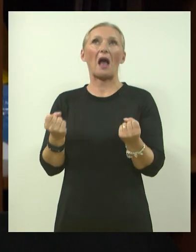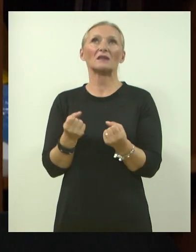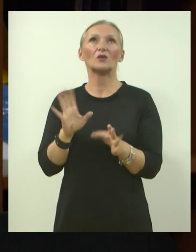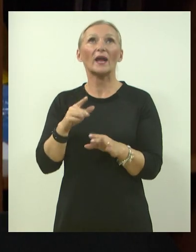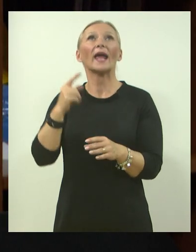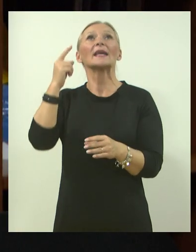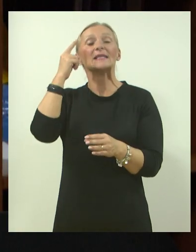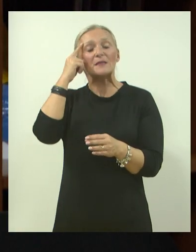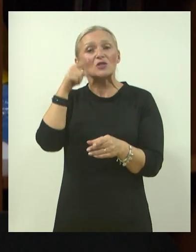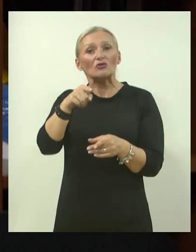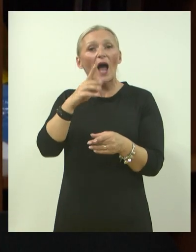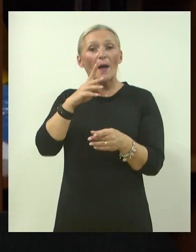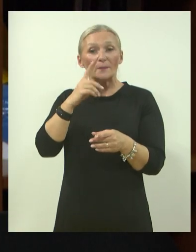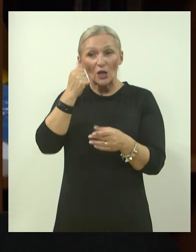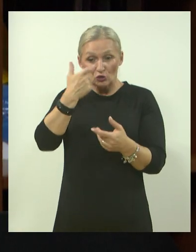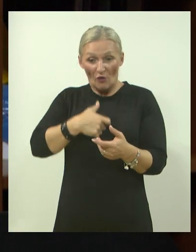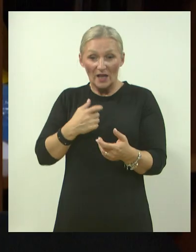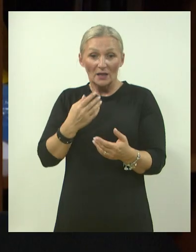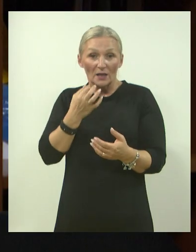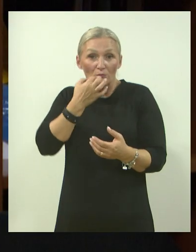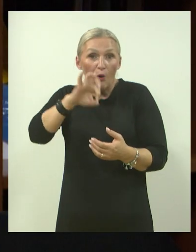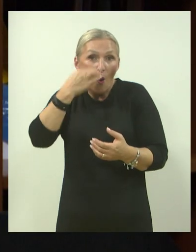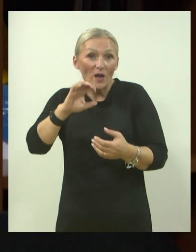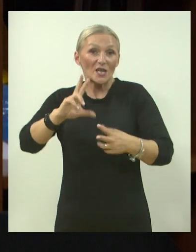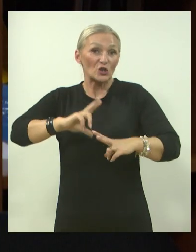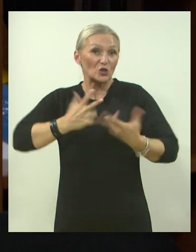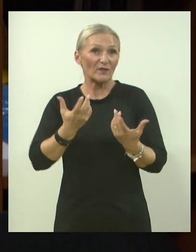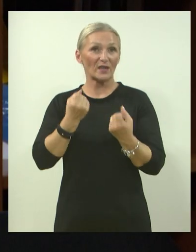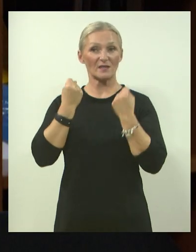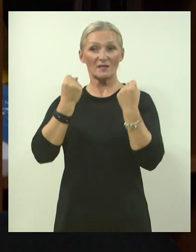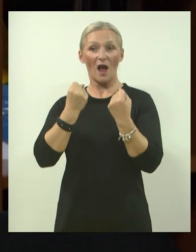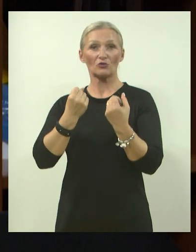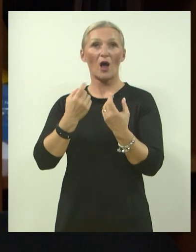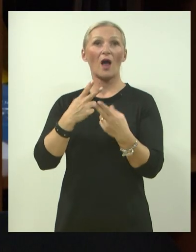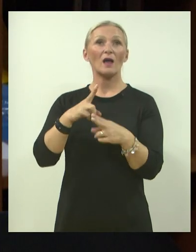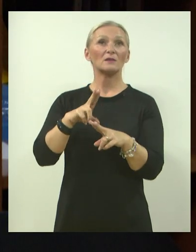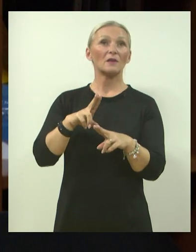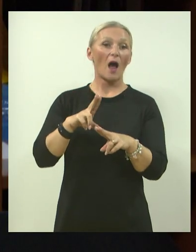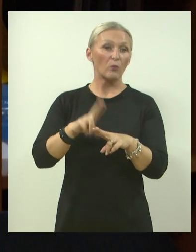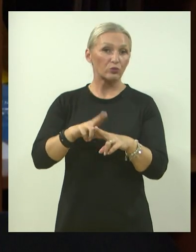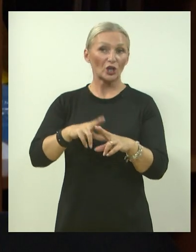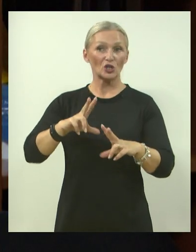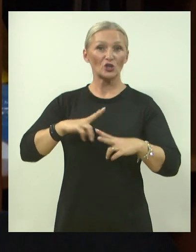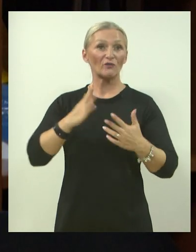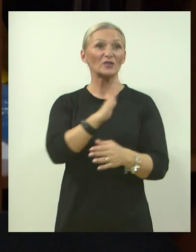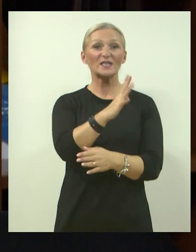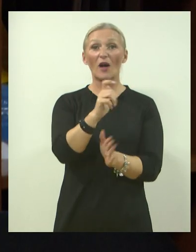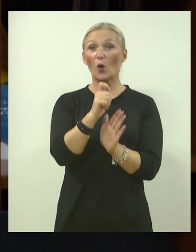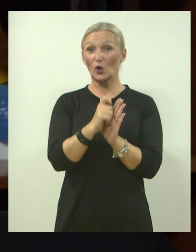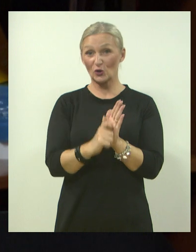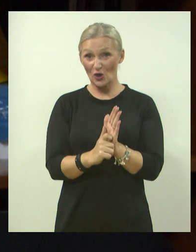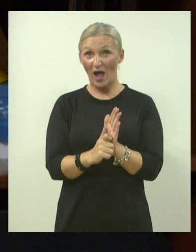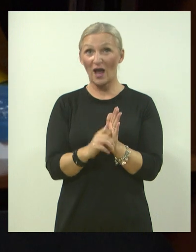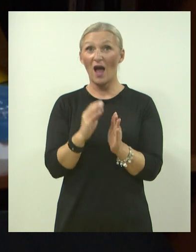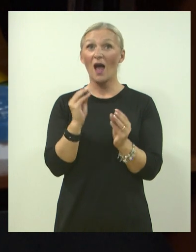smisao da ljudi kroz to rastu, napreduju, da se jačaju i da u stvari život svakog našeg člana bude što